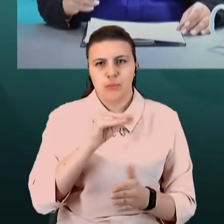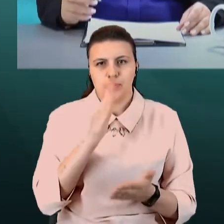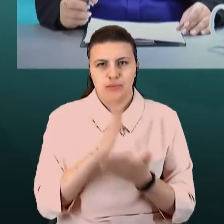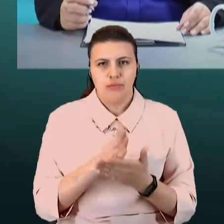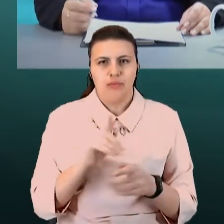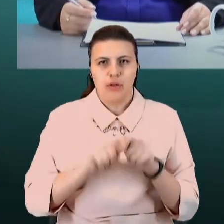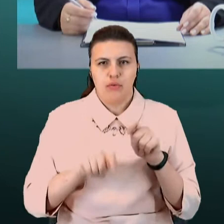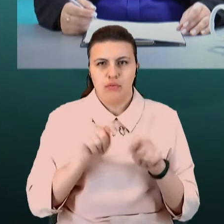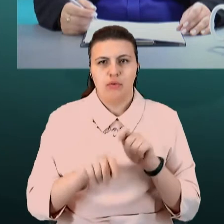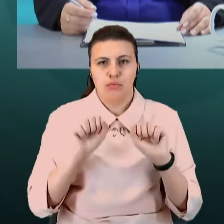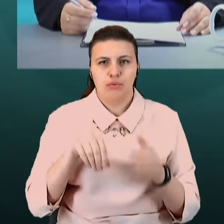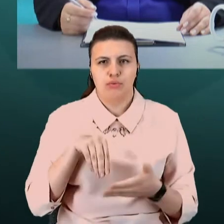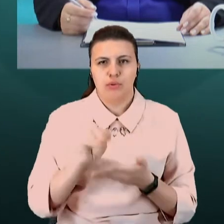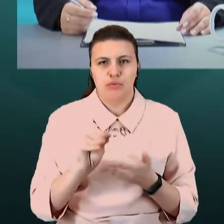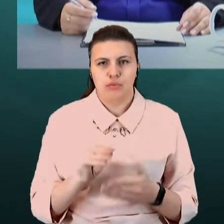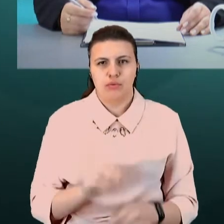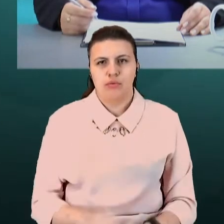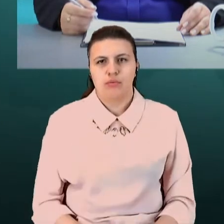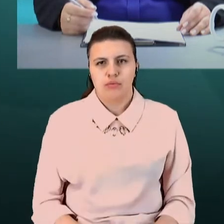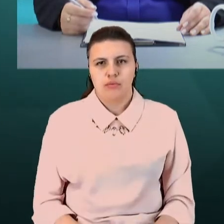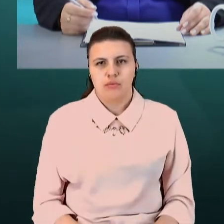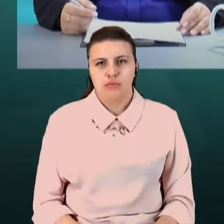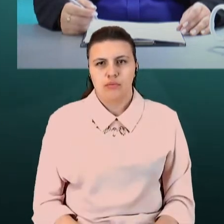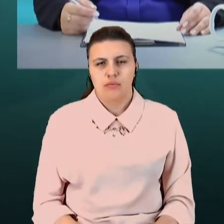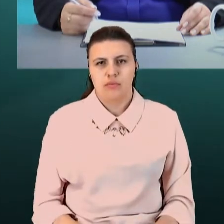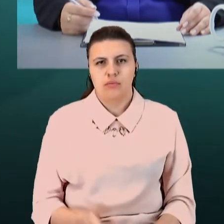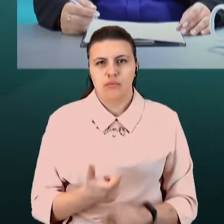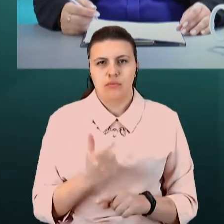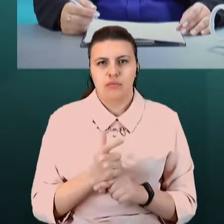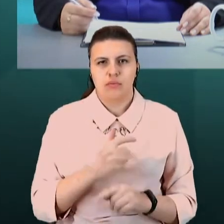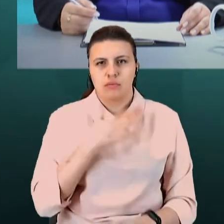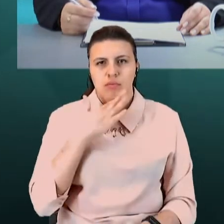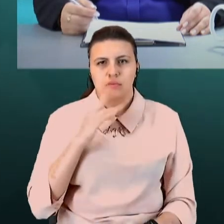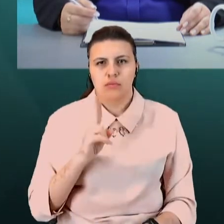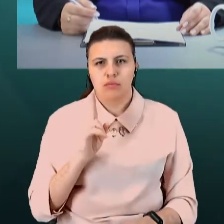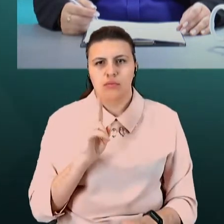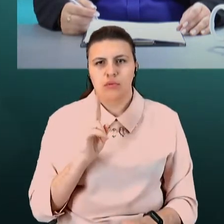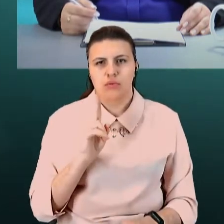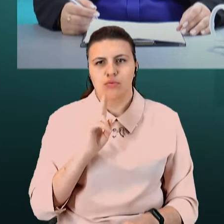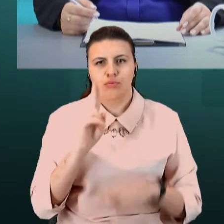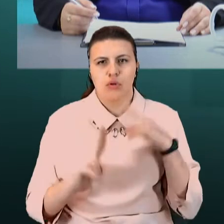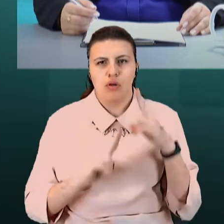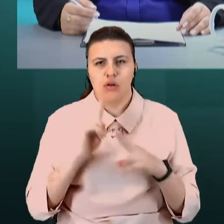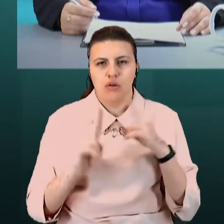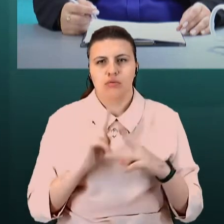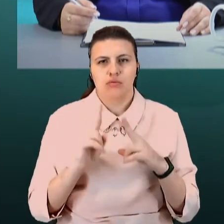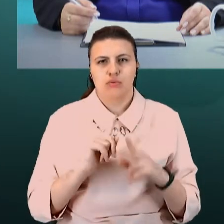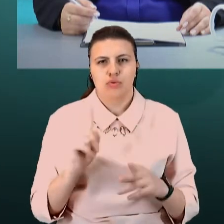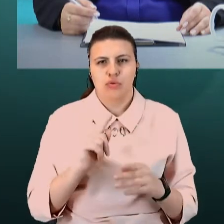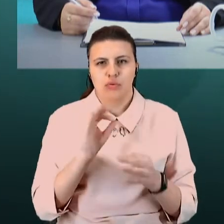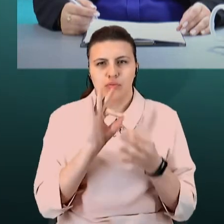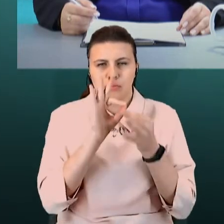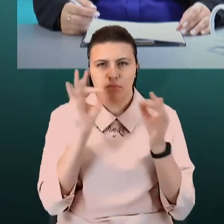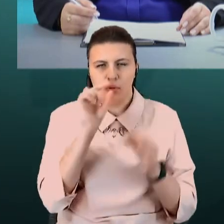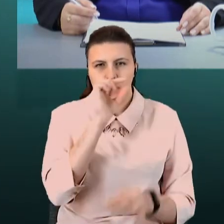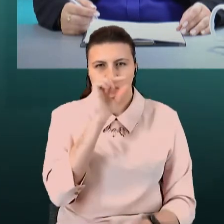в покупку. Дуже багато хто сказав, що бувають іграшки з рібним шрифтом, але краще перепривати серця, щоб він визукувати,